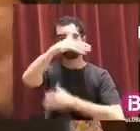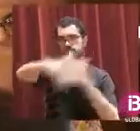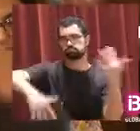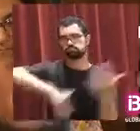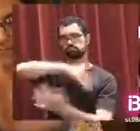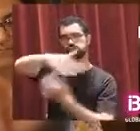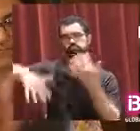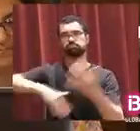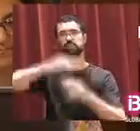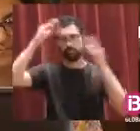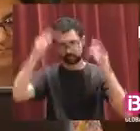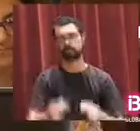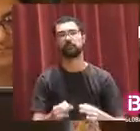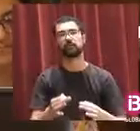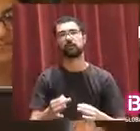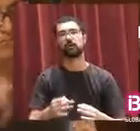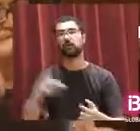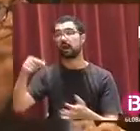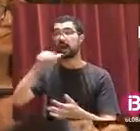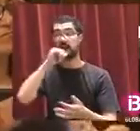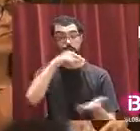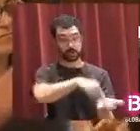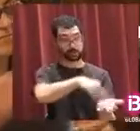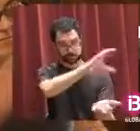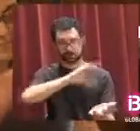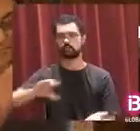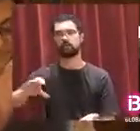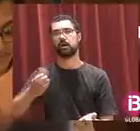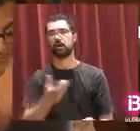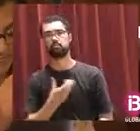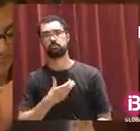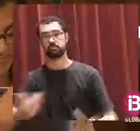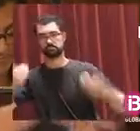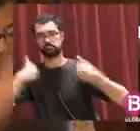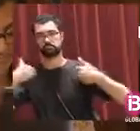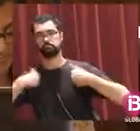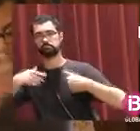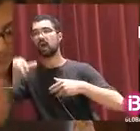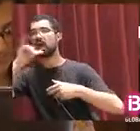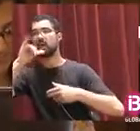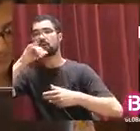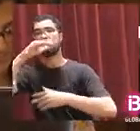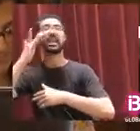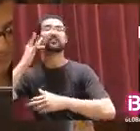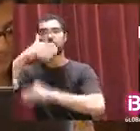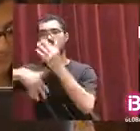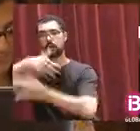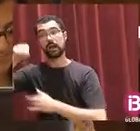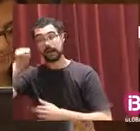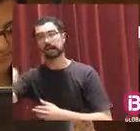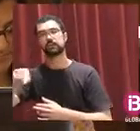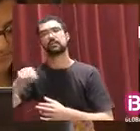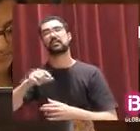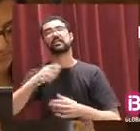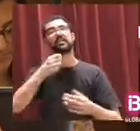tornar a posar el cànon d'assanetjament a disposició tant dels ajuntaments que tenen les competències en les seues depuradores com, evidentment, en les inversions